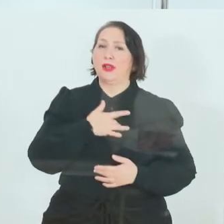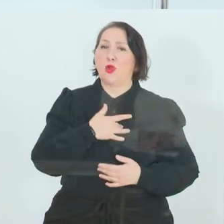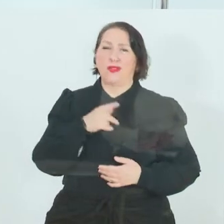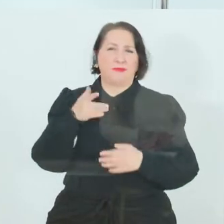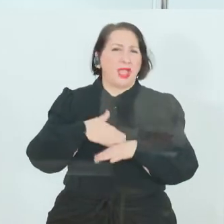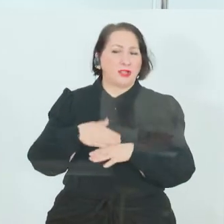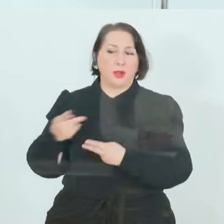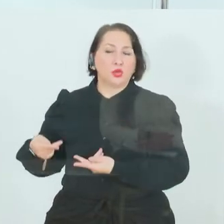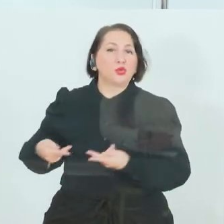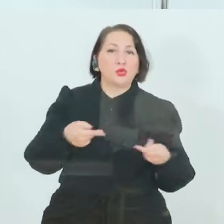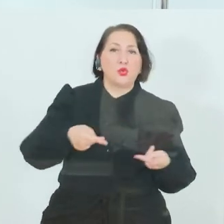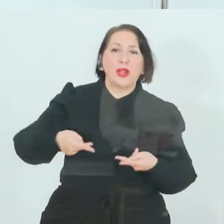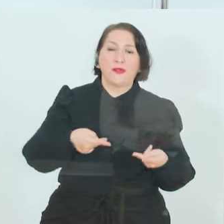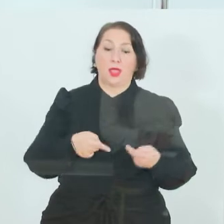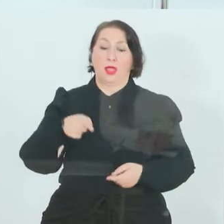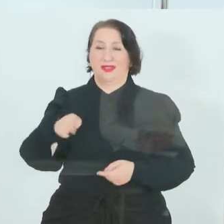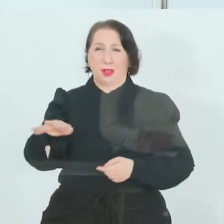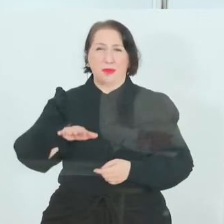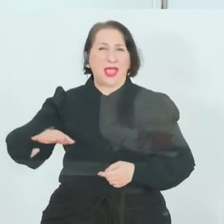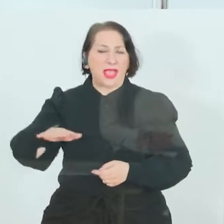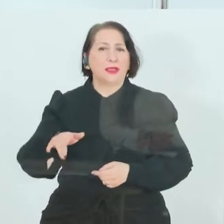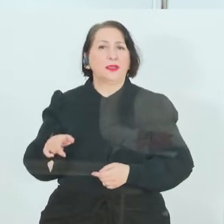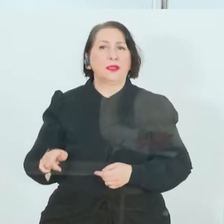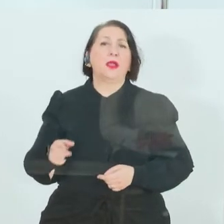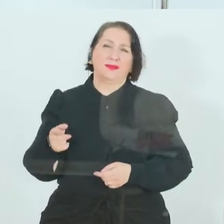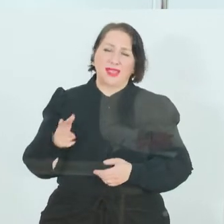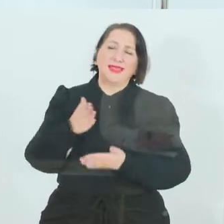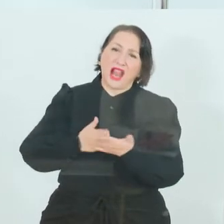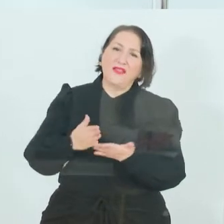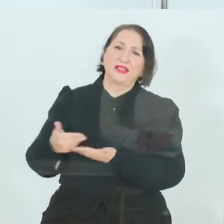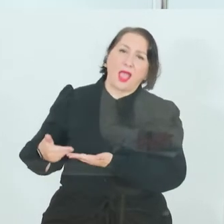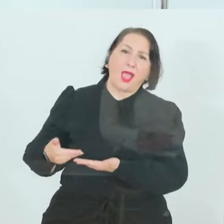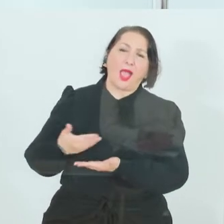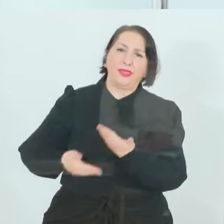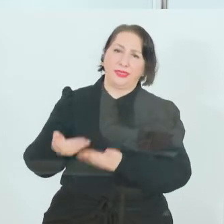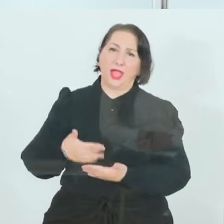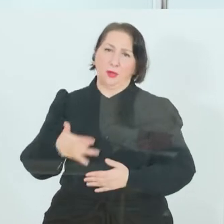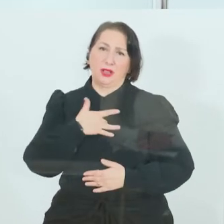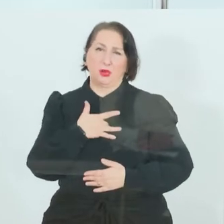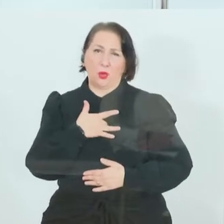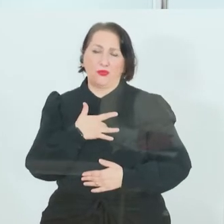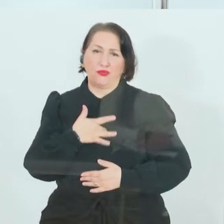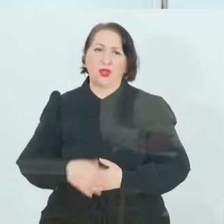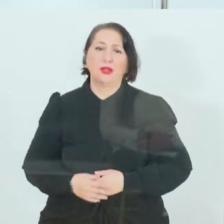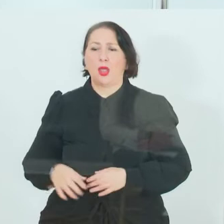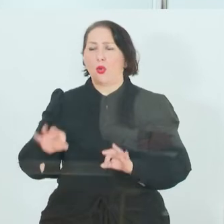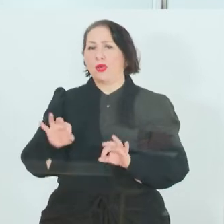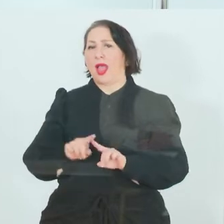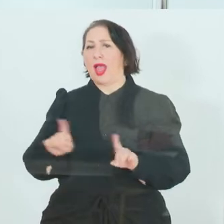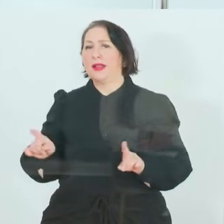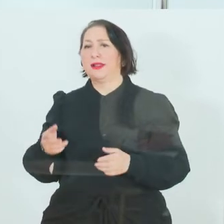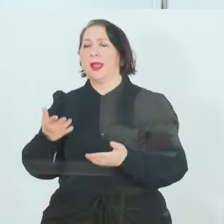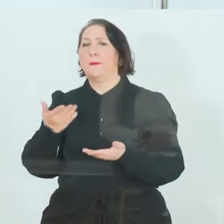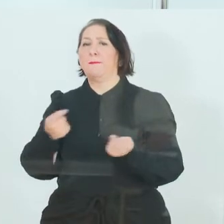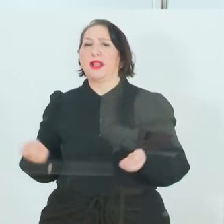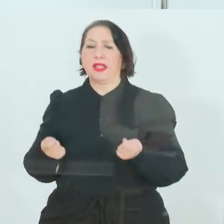diese Bereiche. Das betrifft auch zum Teil den Handel oder auch die anderen Betriebe, wie